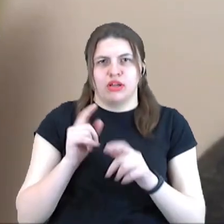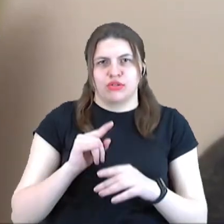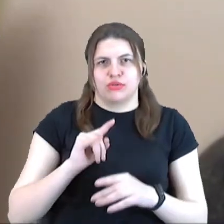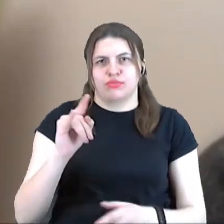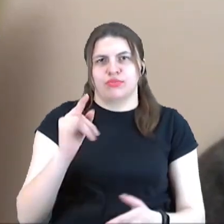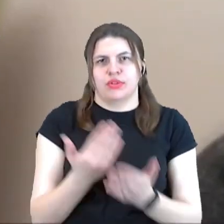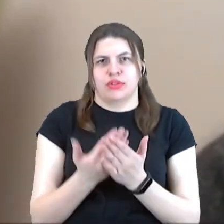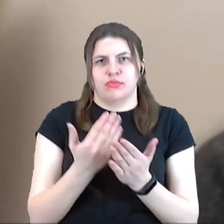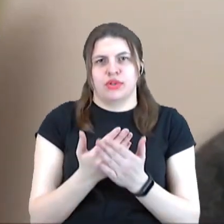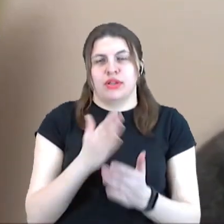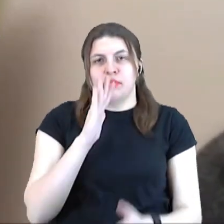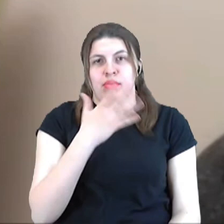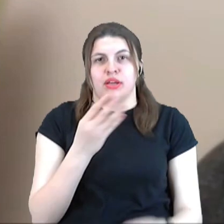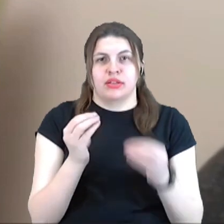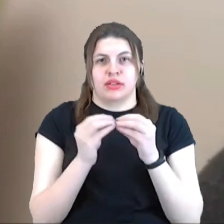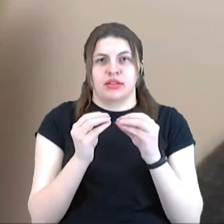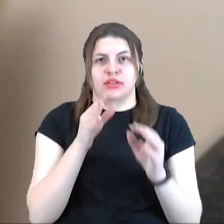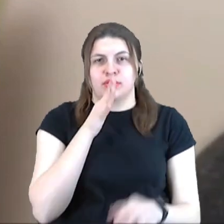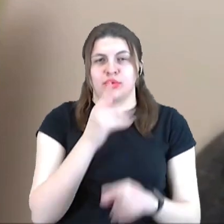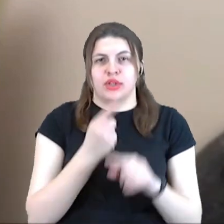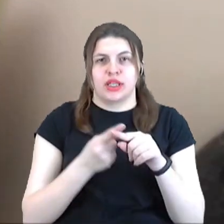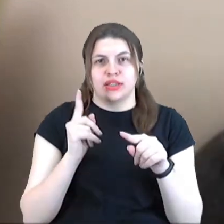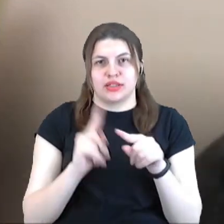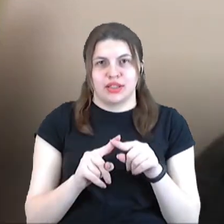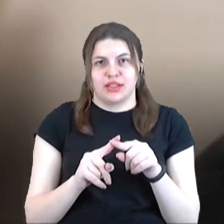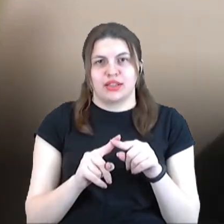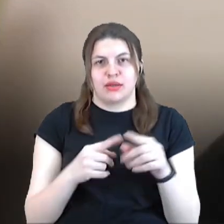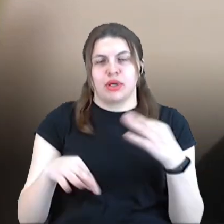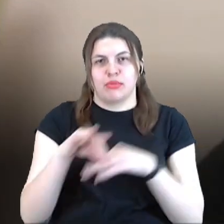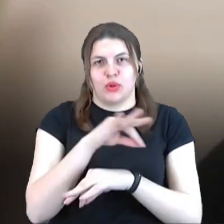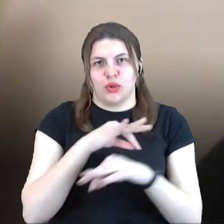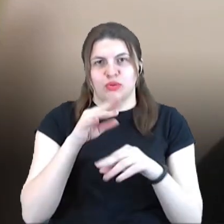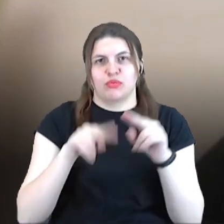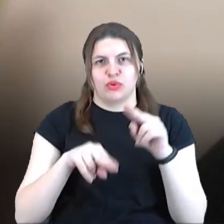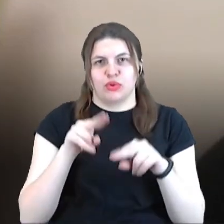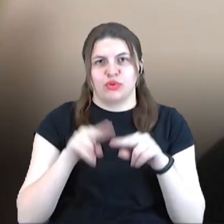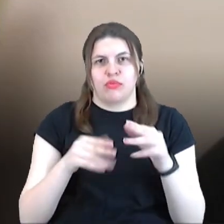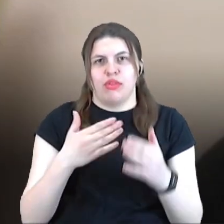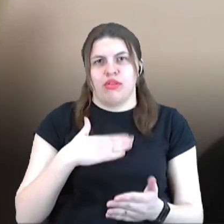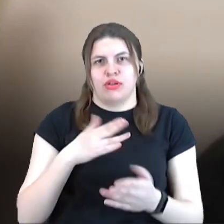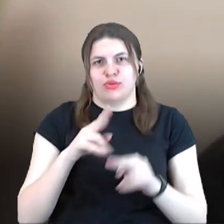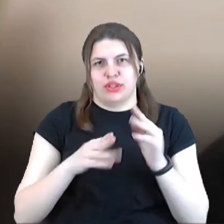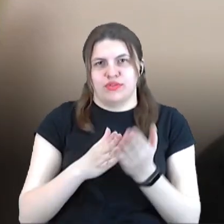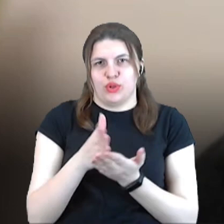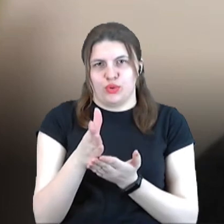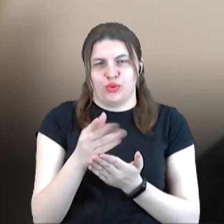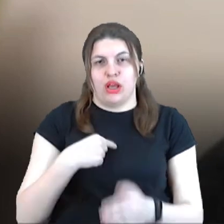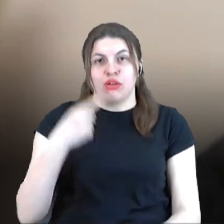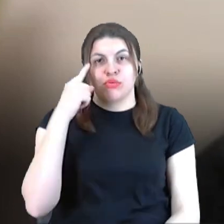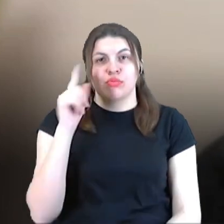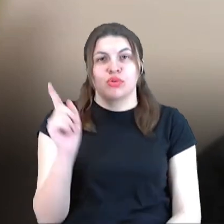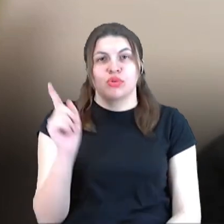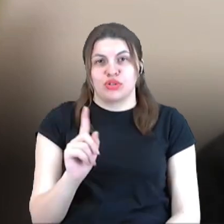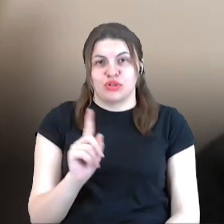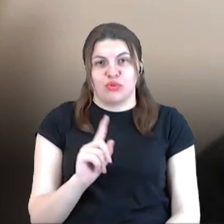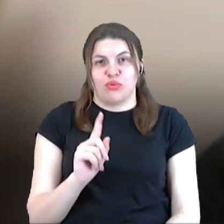років, відповідно, під це ми проєктуємо і будуємо нашу інфраструктуру. Ну, думаю, що з